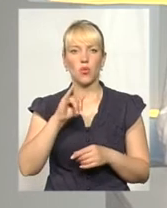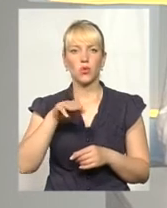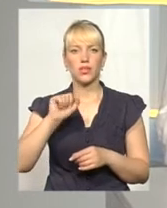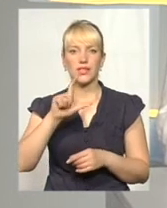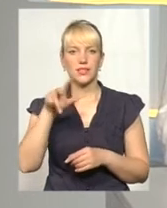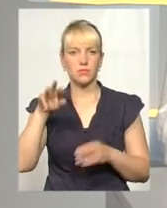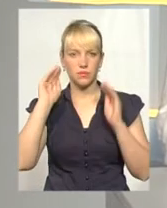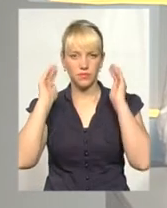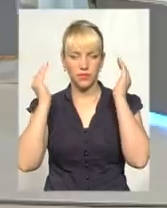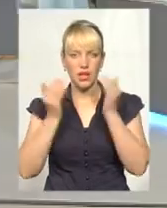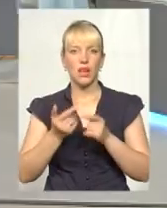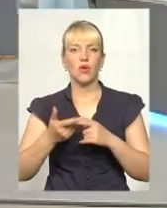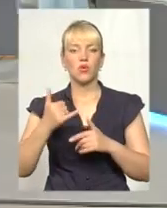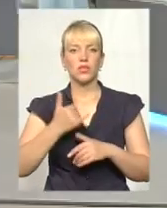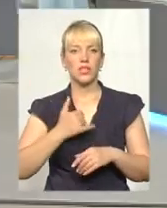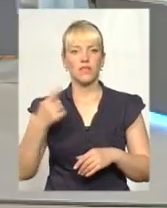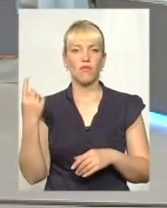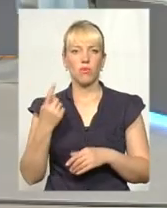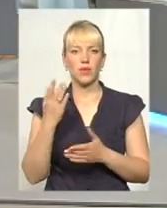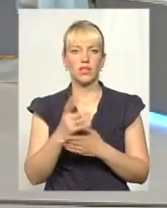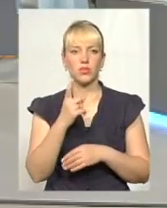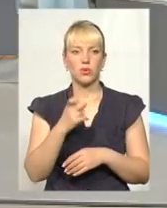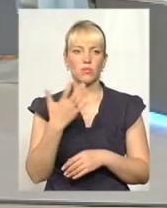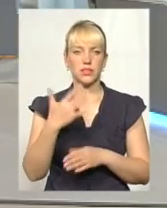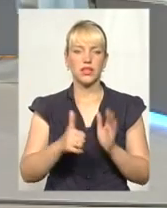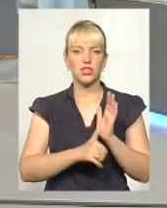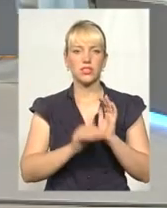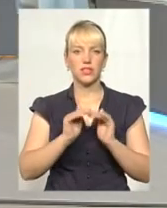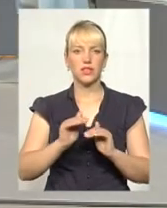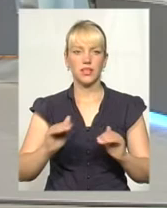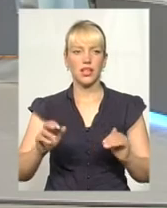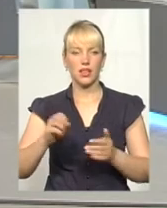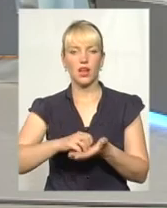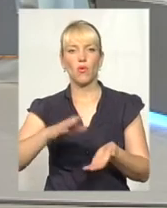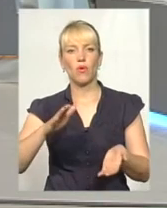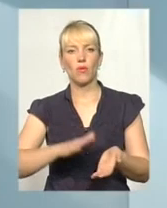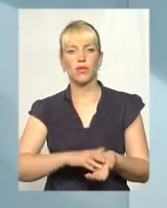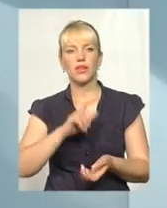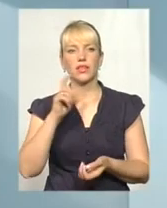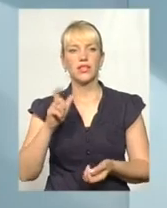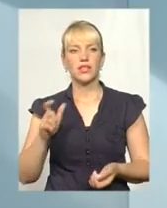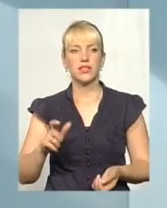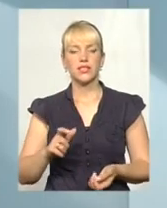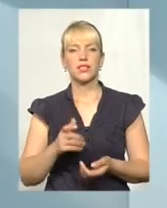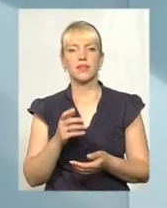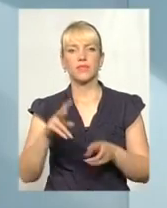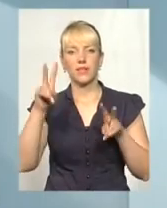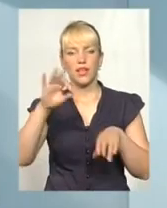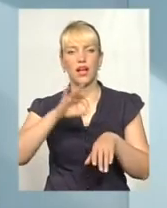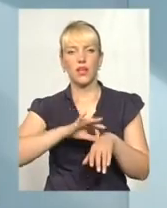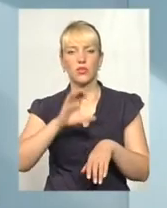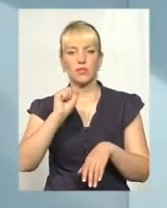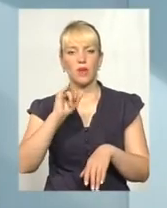На сьогодні в області перебуває 156 дітей на обліку з діагнозом аутизму.